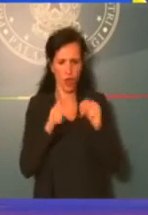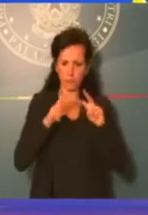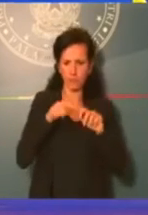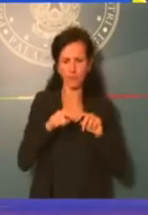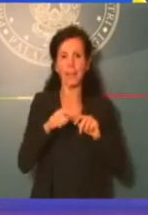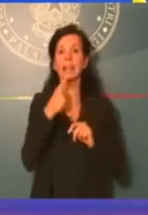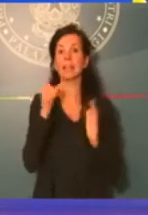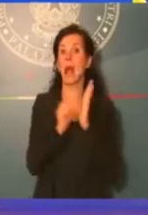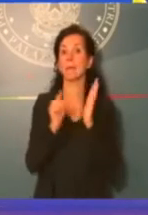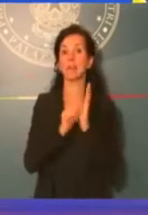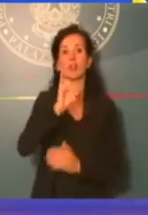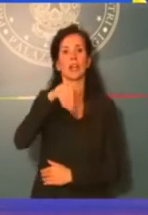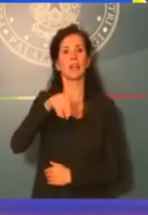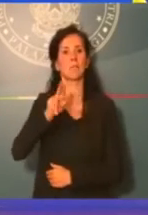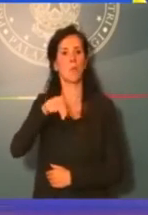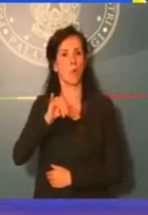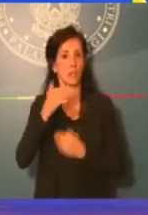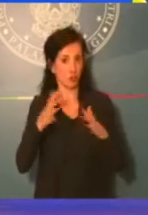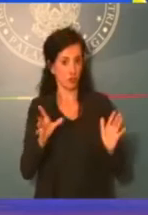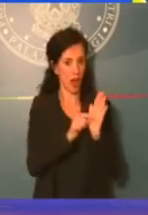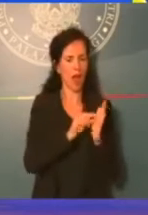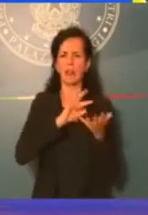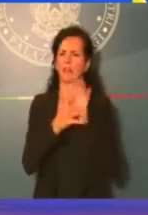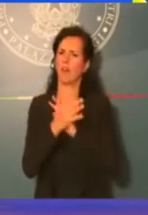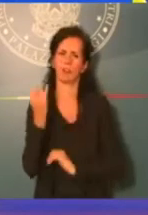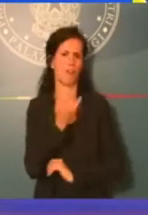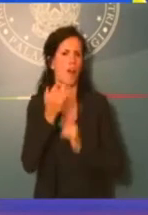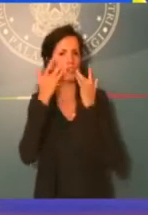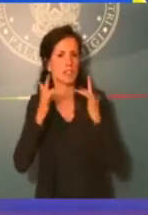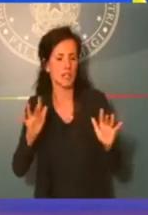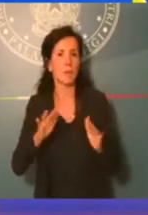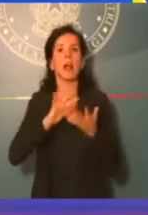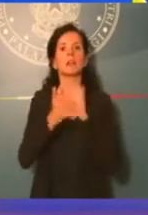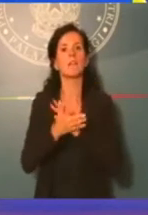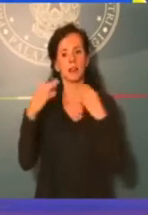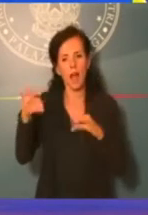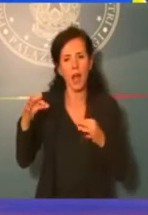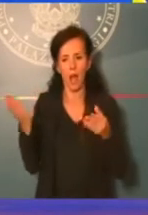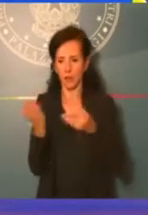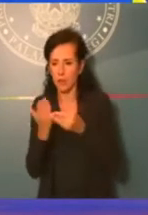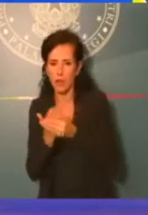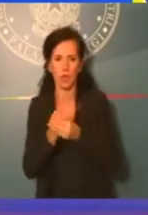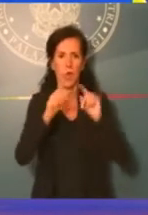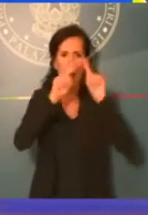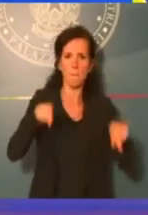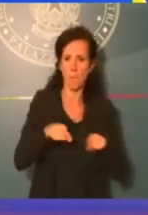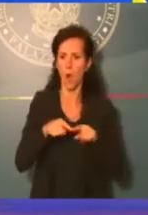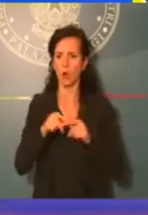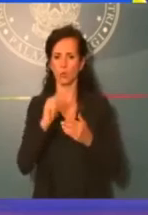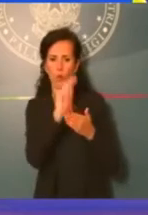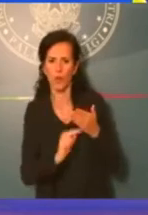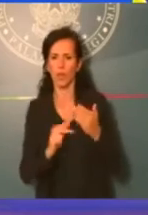Immuni e già l'ha verificato, dopo diventa tutto semplice. Avremo meno scartoffie, meno moduli richieste ai cittadini